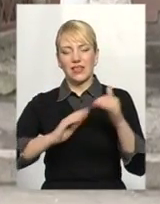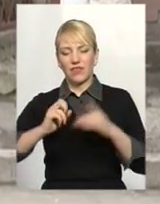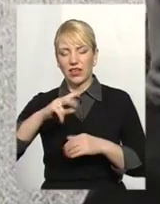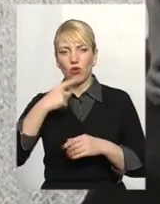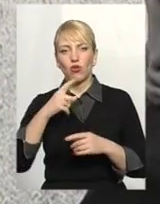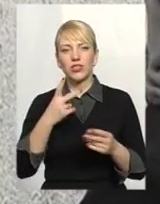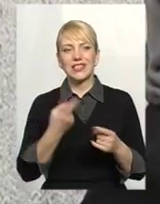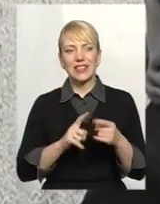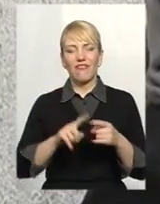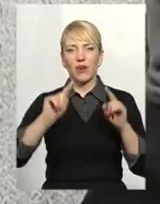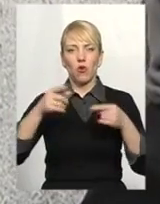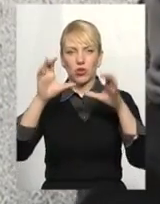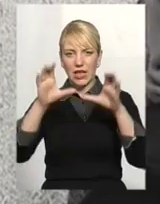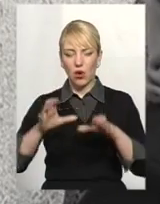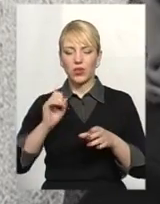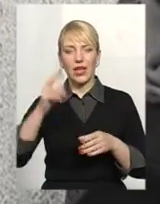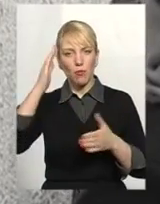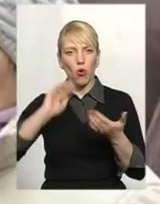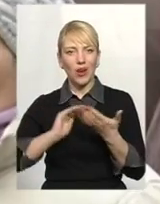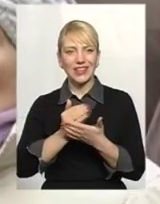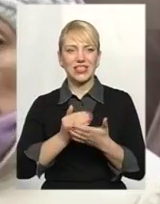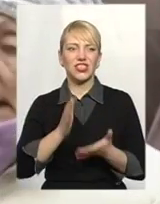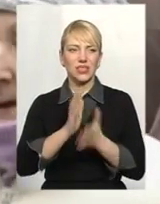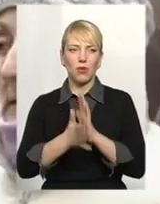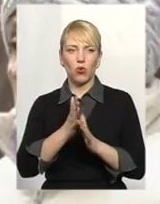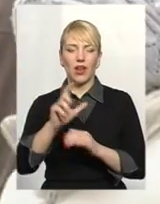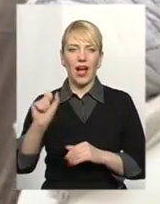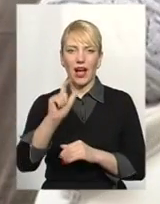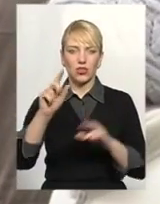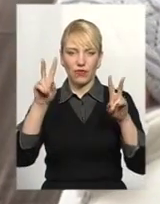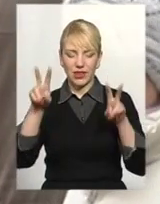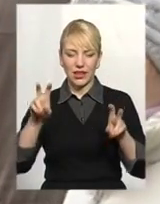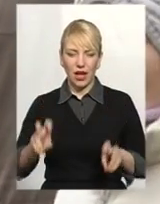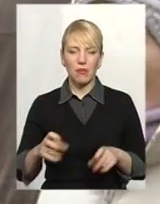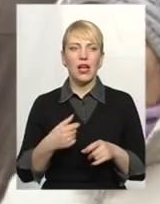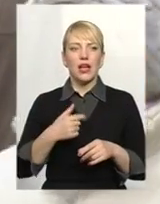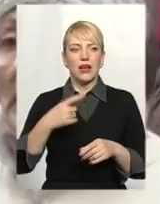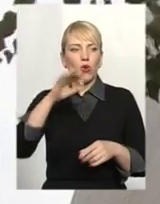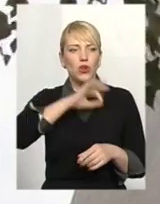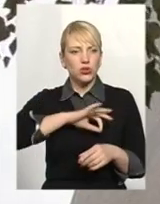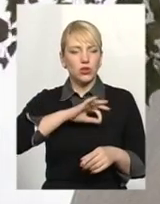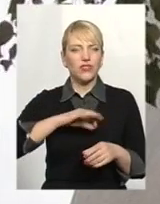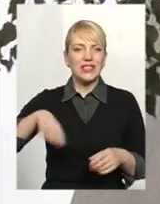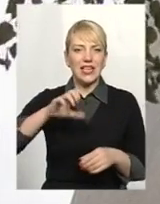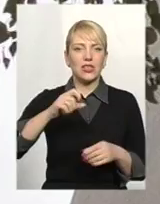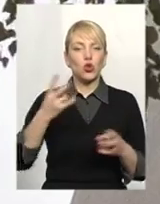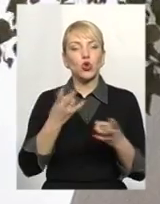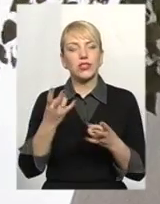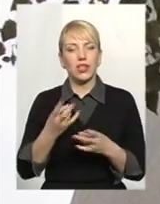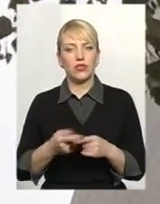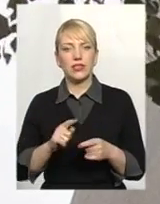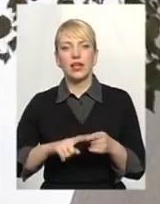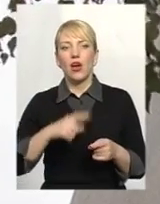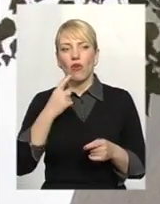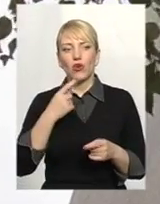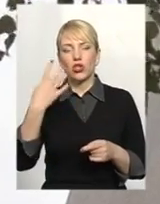закону, і попри політичні спекуляції на газовій темі, керуються лише економічною доцільністю. Приміром, 60% квартир